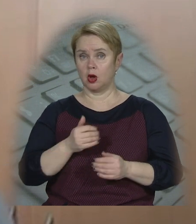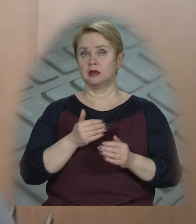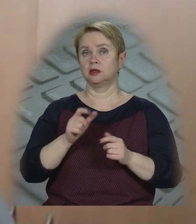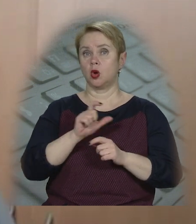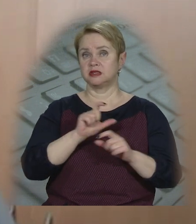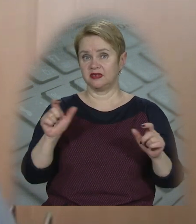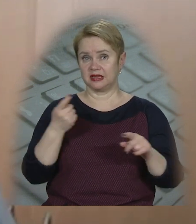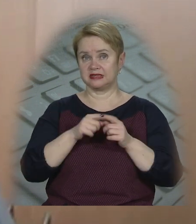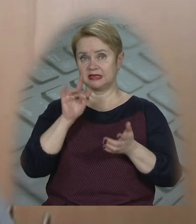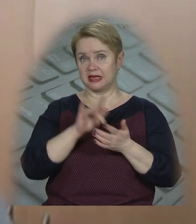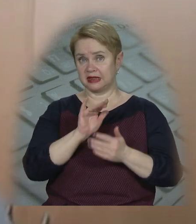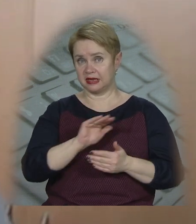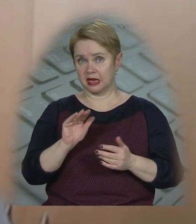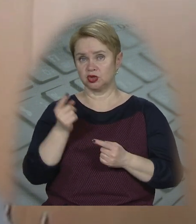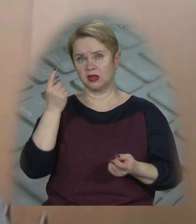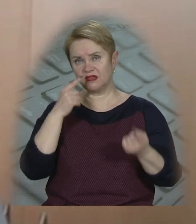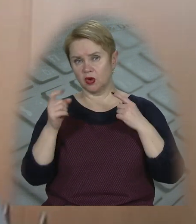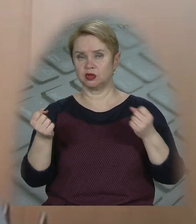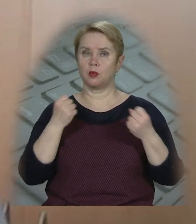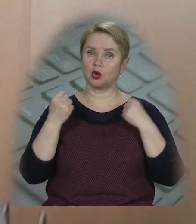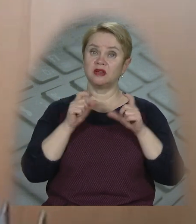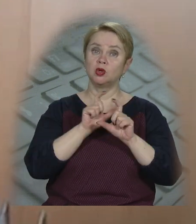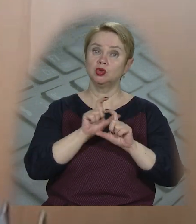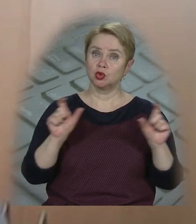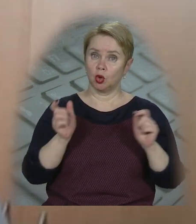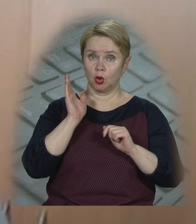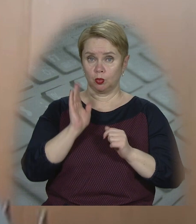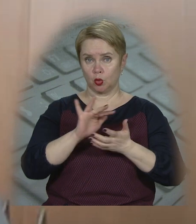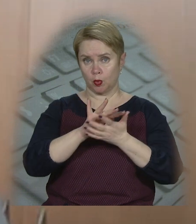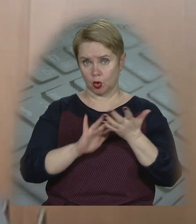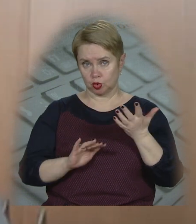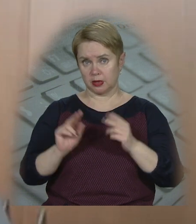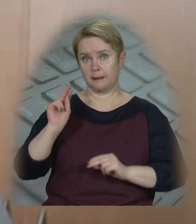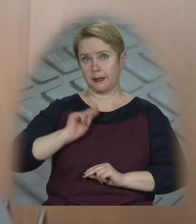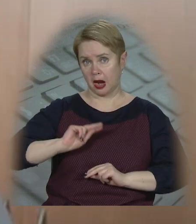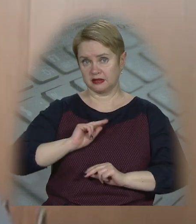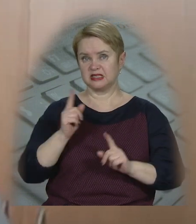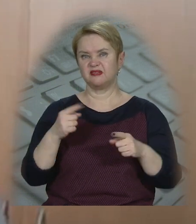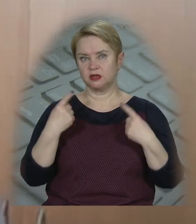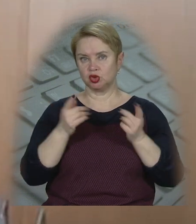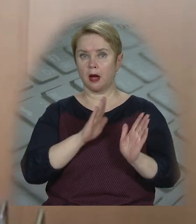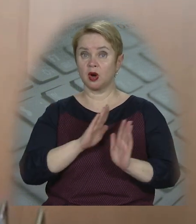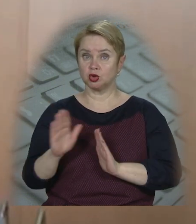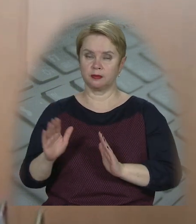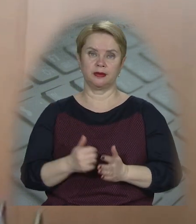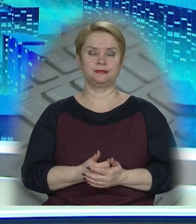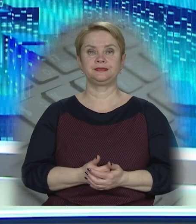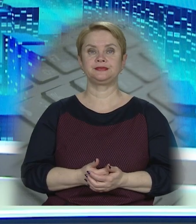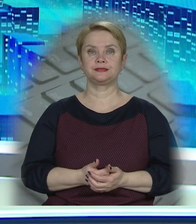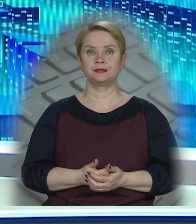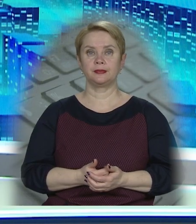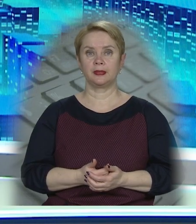Позашкільної освіти – це центри дитячої творчості, спортивні школи. Будуть продовжувати працювати в звичайному режимі.